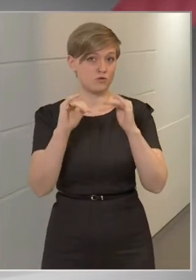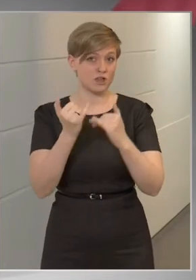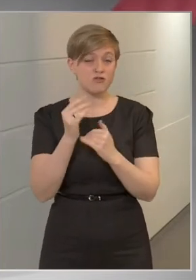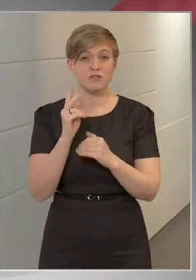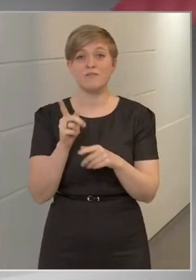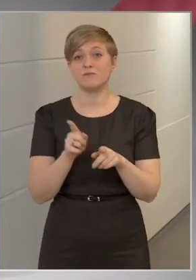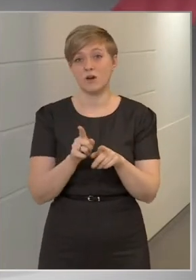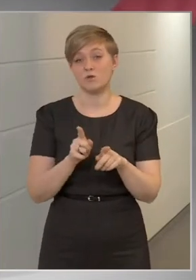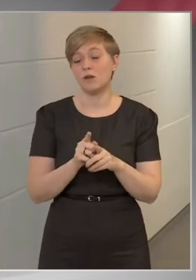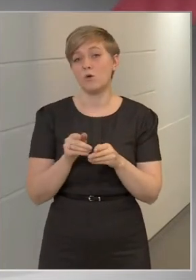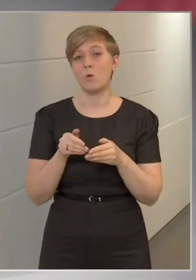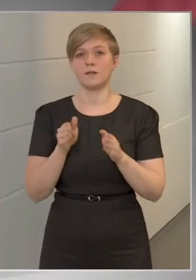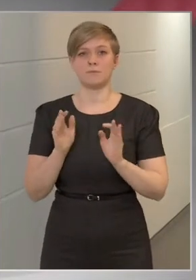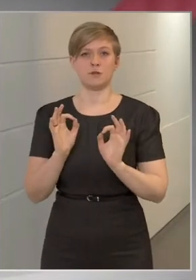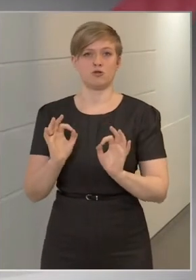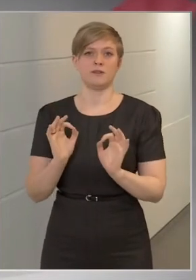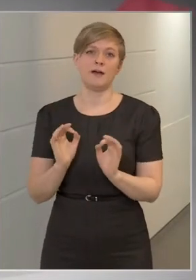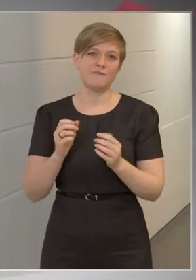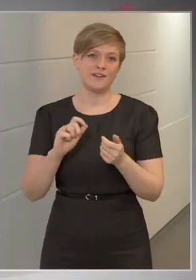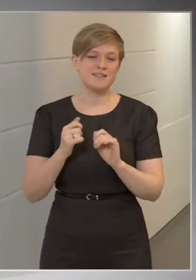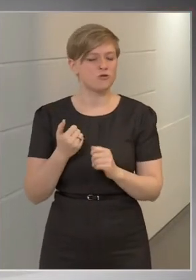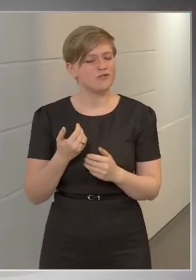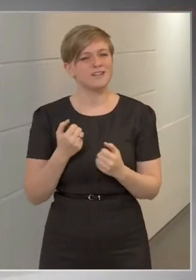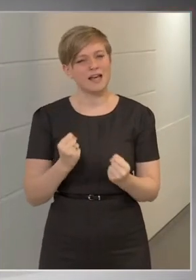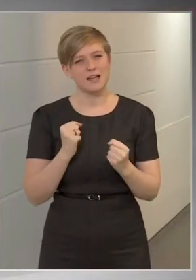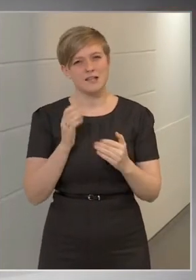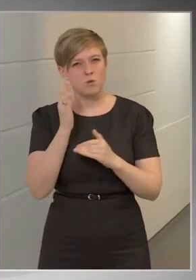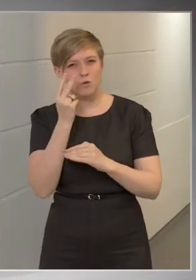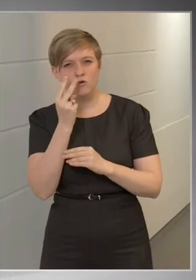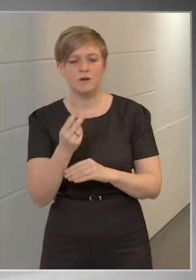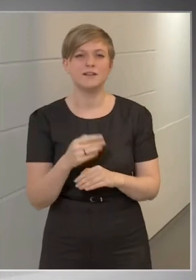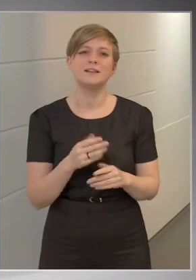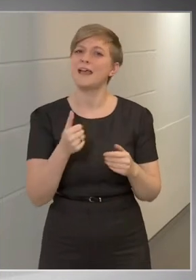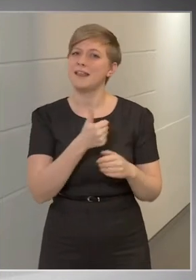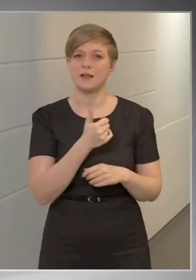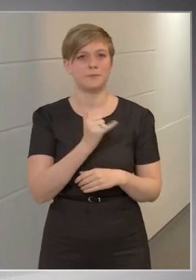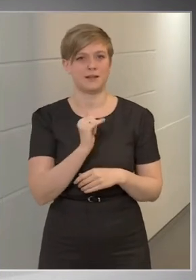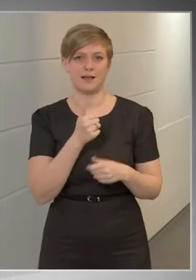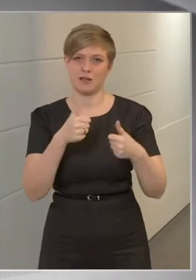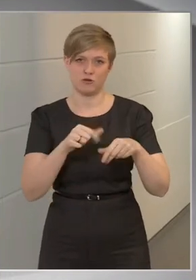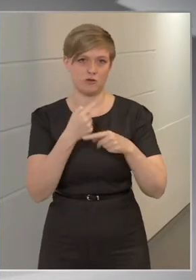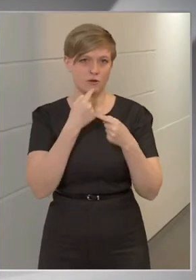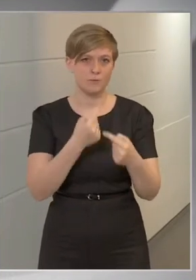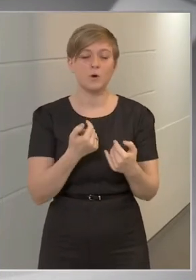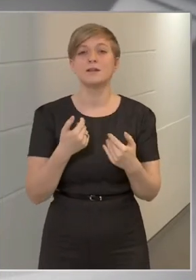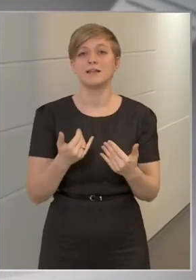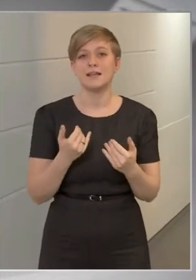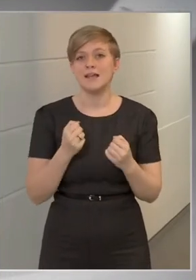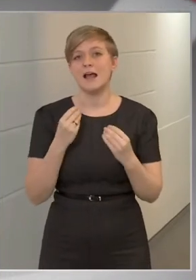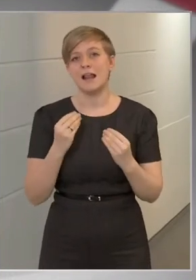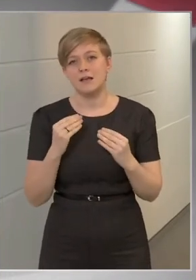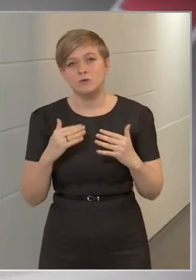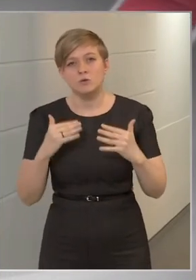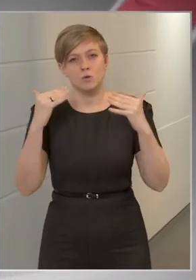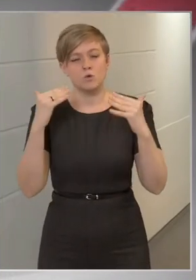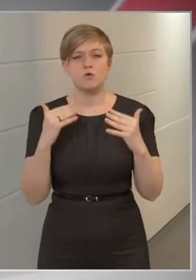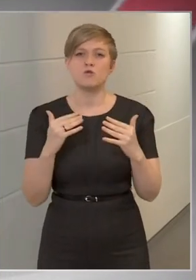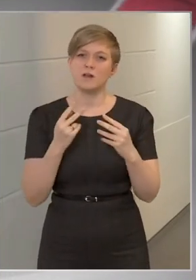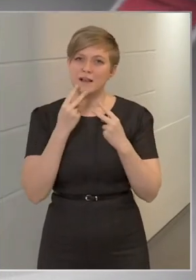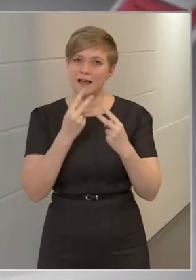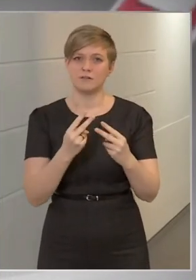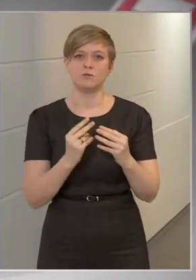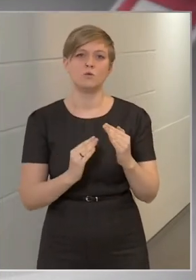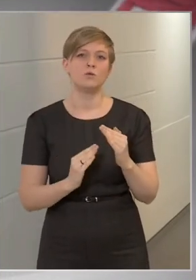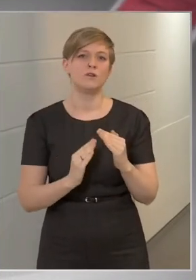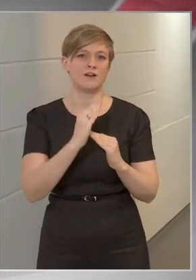is, de vannak optimistább verziók is. Tehát nehéz jósolni, egyet mindenki egységesen mond, hogy jelentős, látható, kézzelfogható